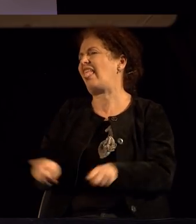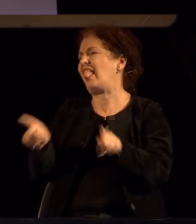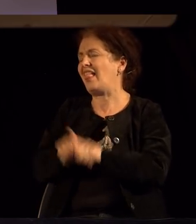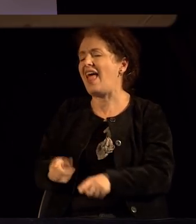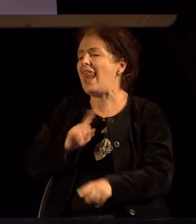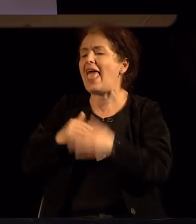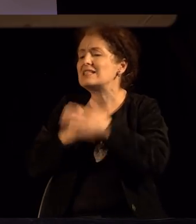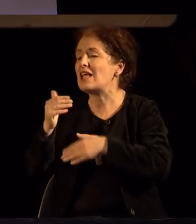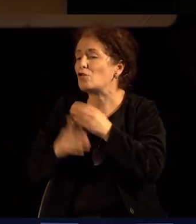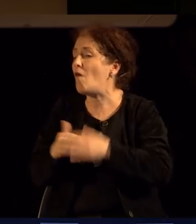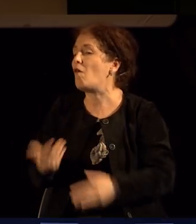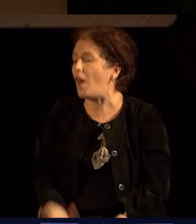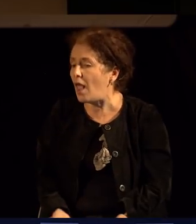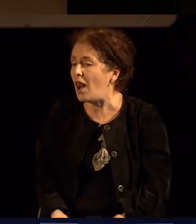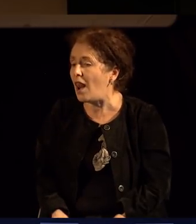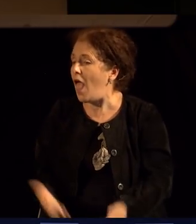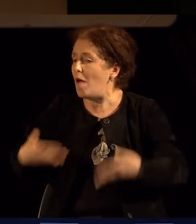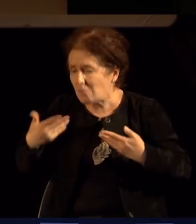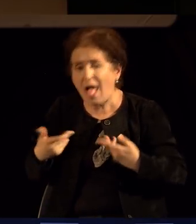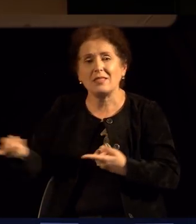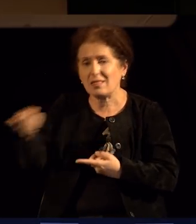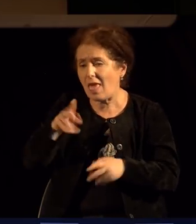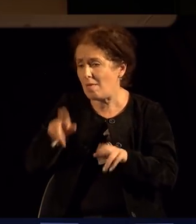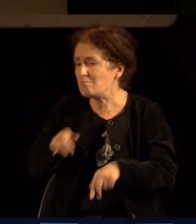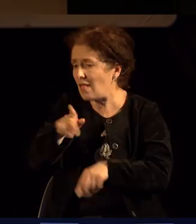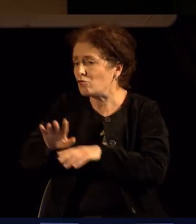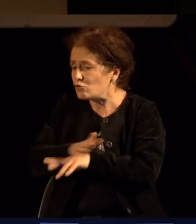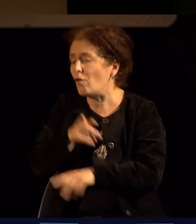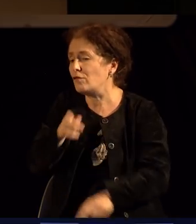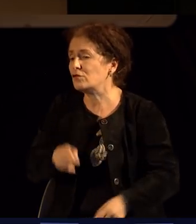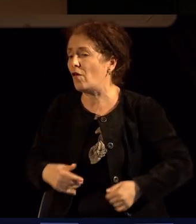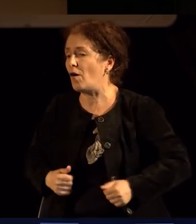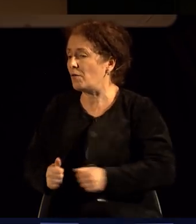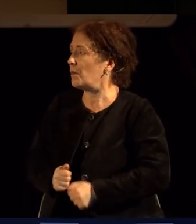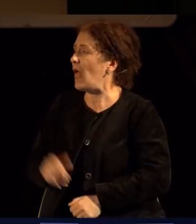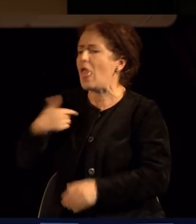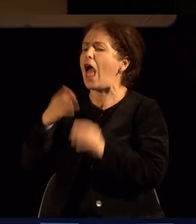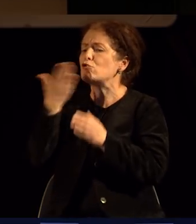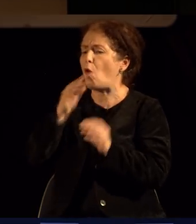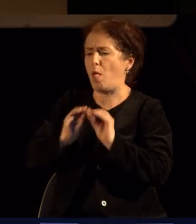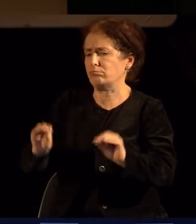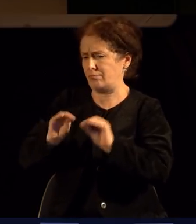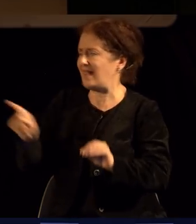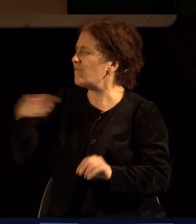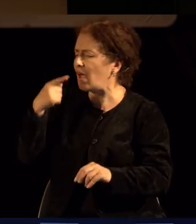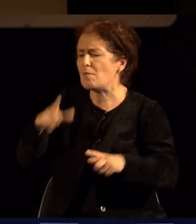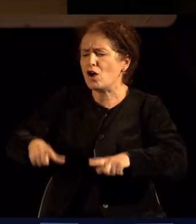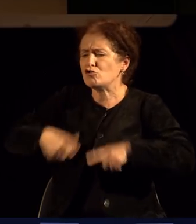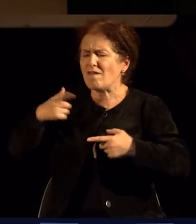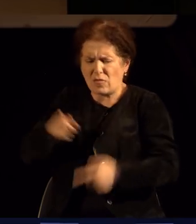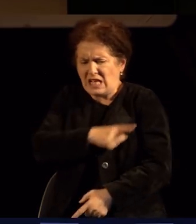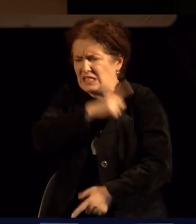како јас сега шо предам, преслушателите на кои што им предавал, им кажувал, целиот живот